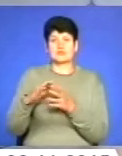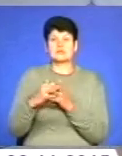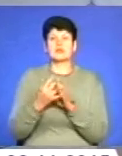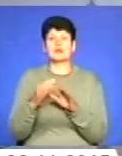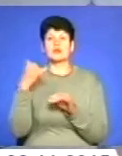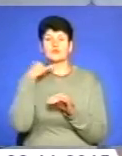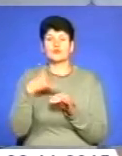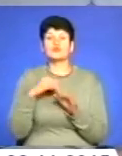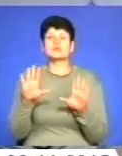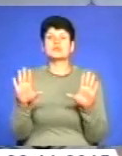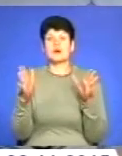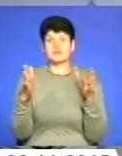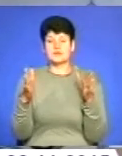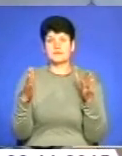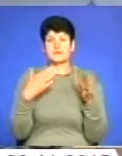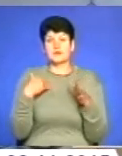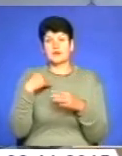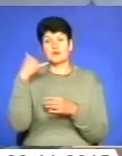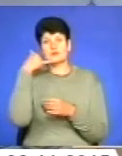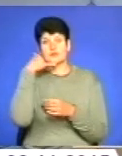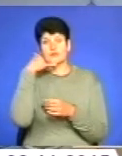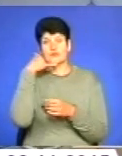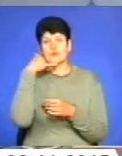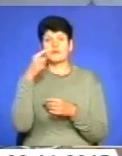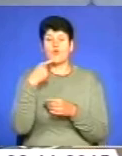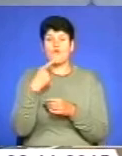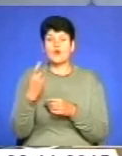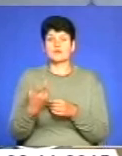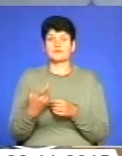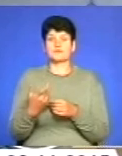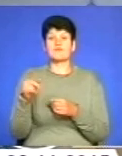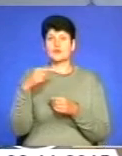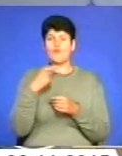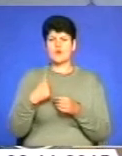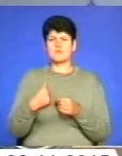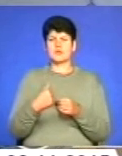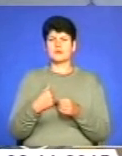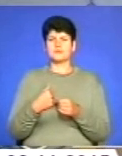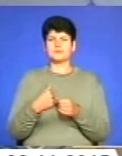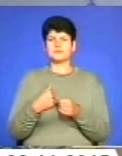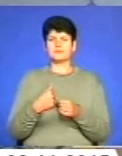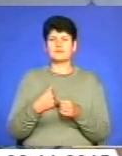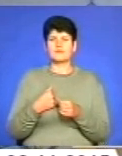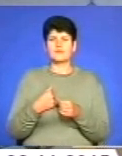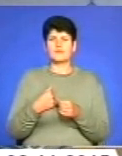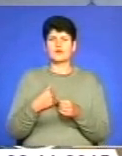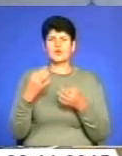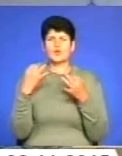сталося. Я до телефона, а вони кажуть, а він каже до мене, я